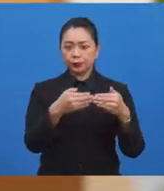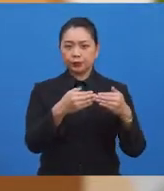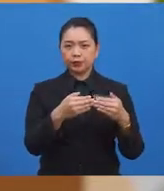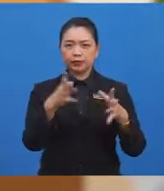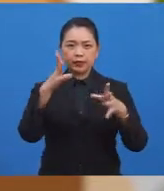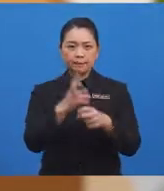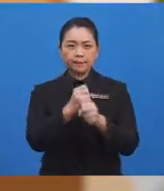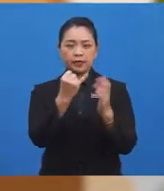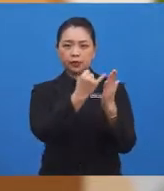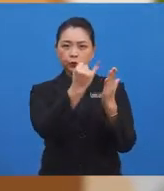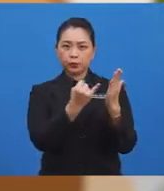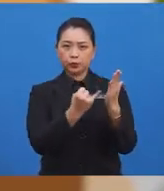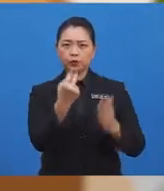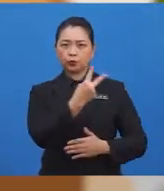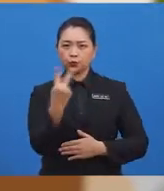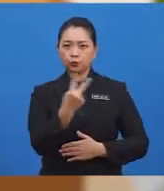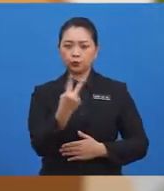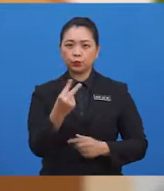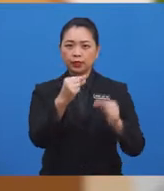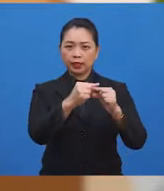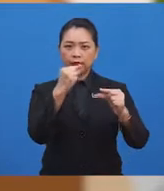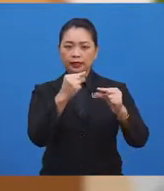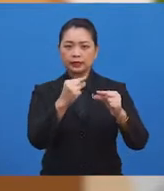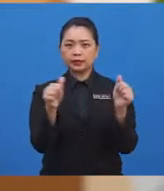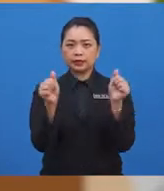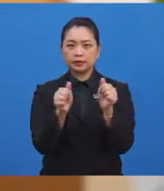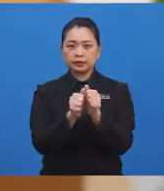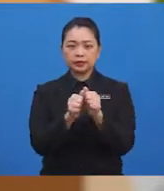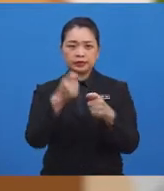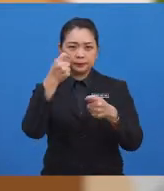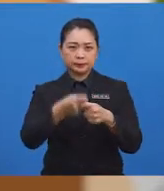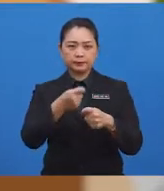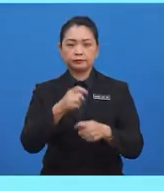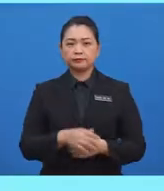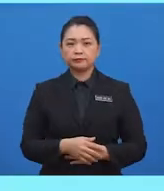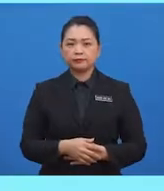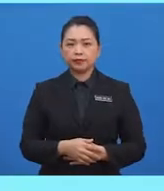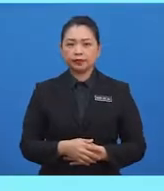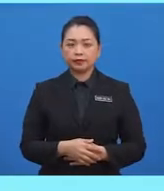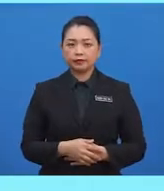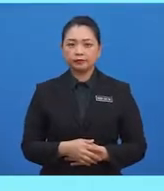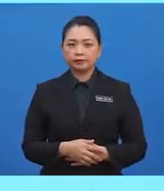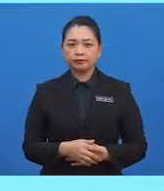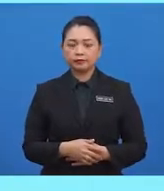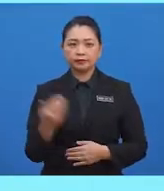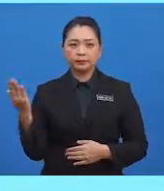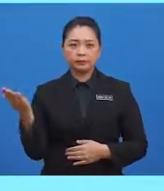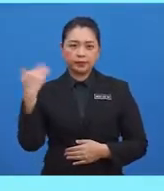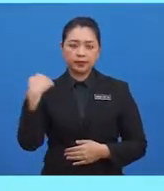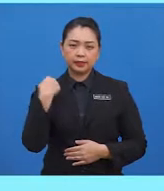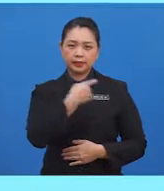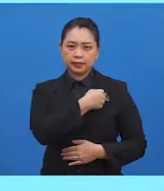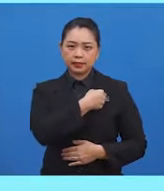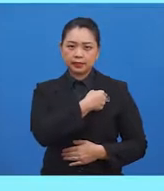dapat melukis kedua-dua garisan ini dengan tepat. Mari